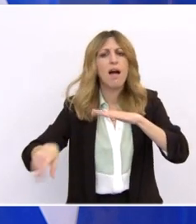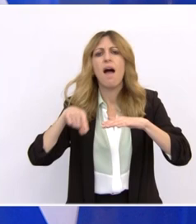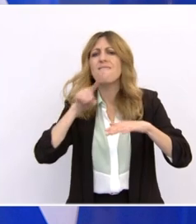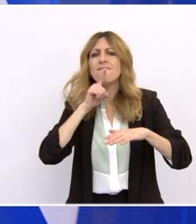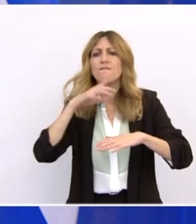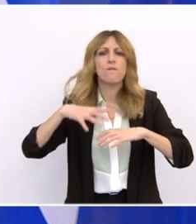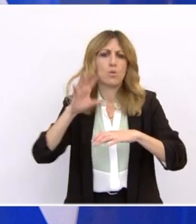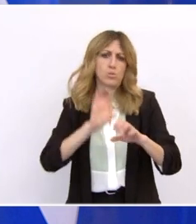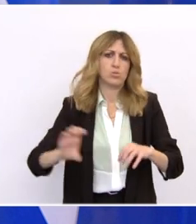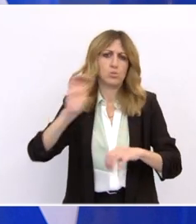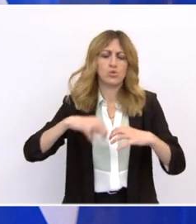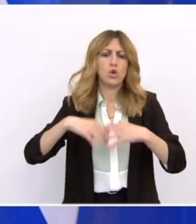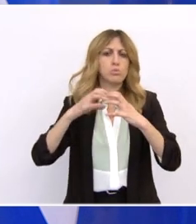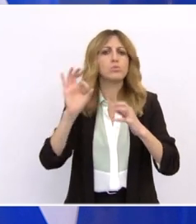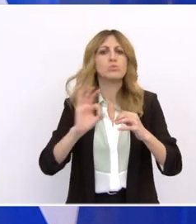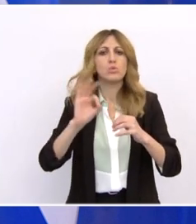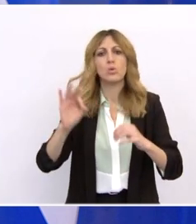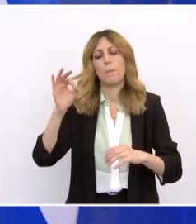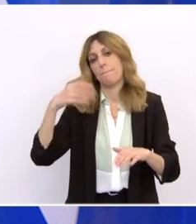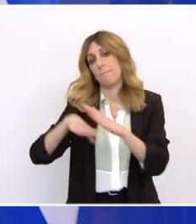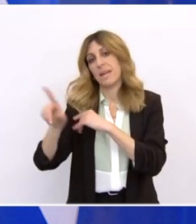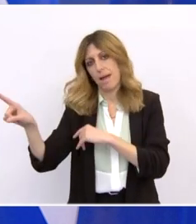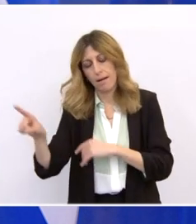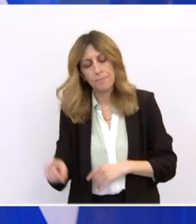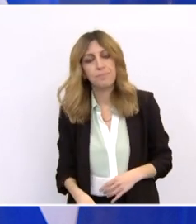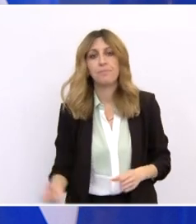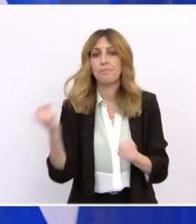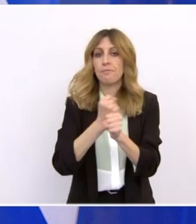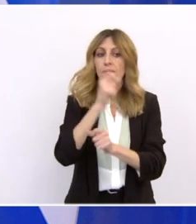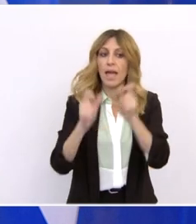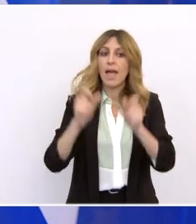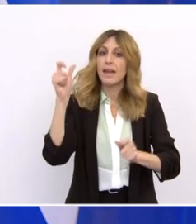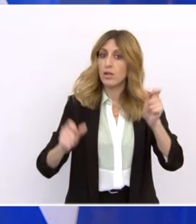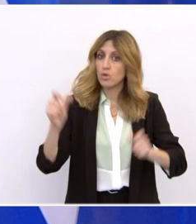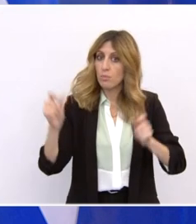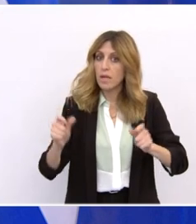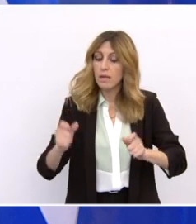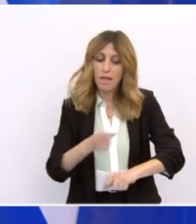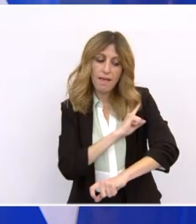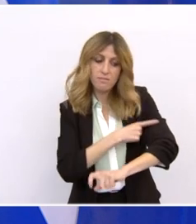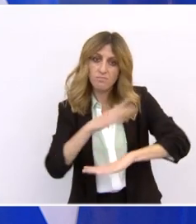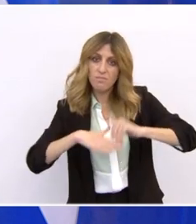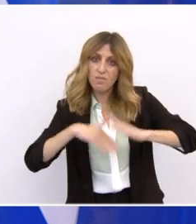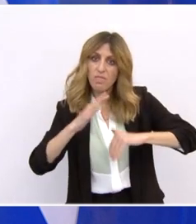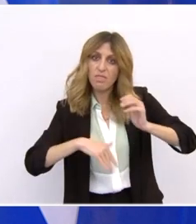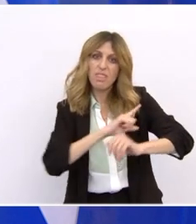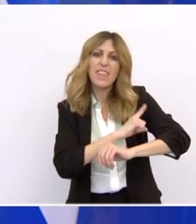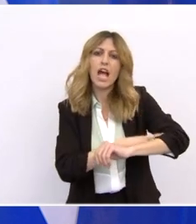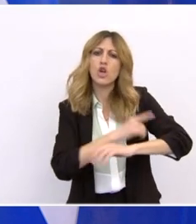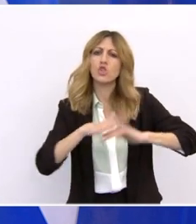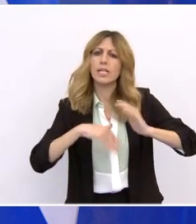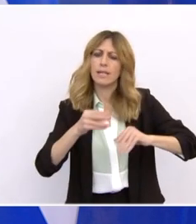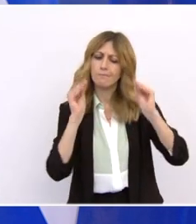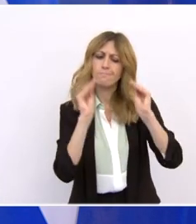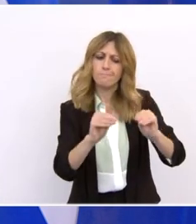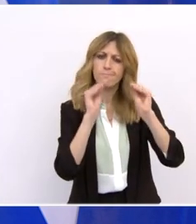ενώ τις δεξιότητες του ανθρώπινου δυναμικού θα υπηρετήσει ένα πολύ μεγάλο πρόγραμμα που θα αφορά συνολικά